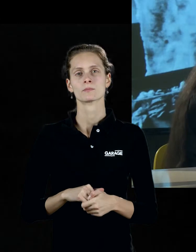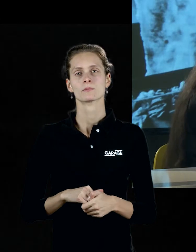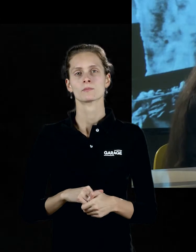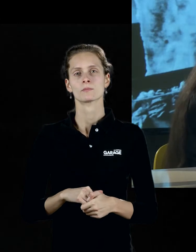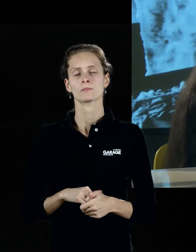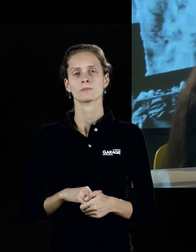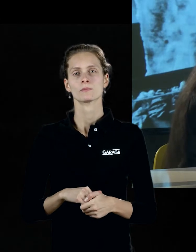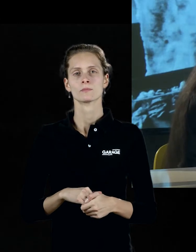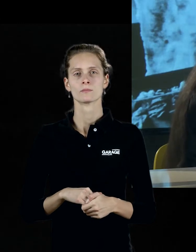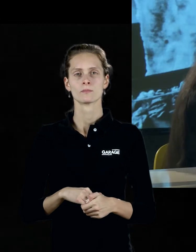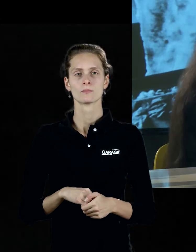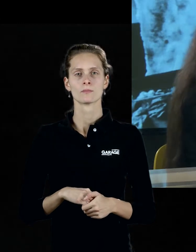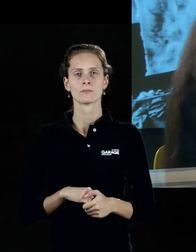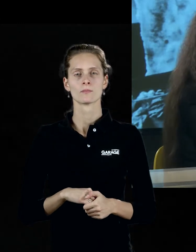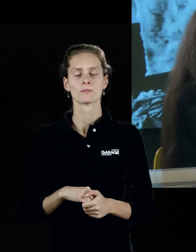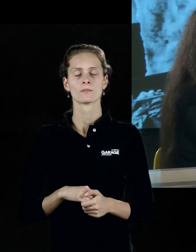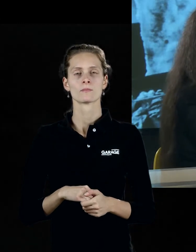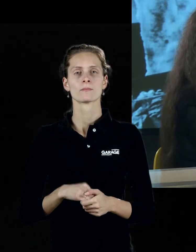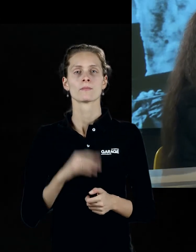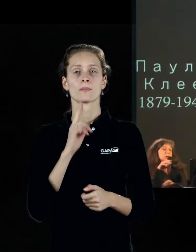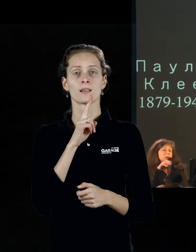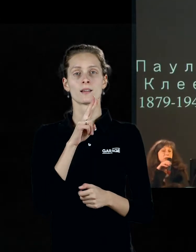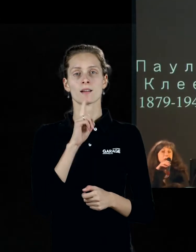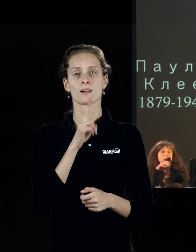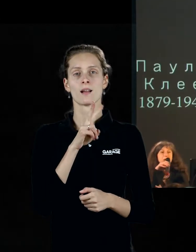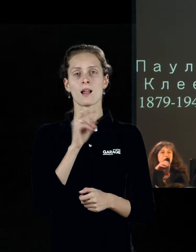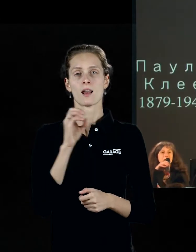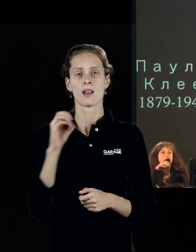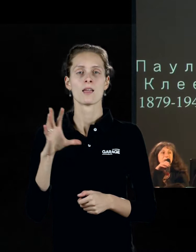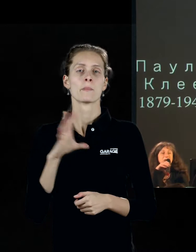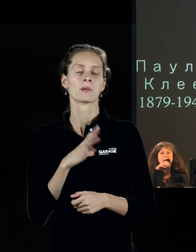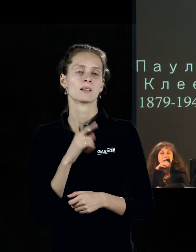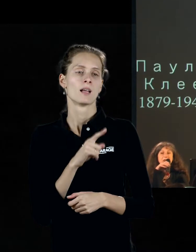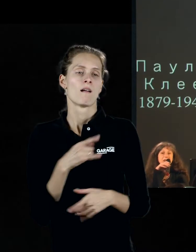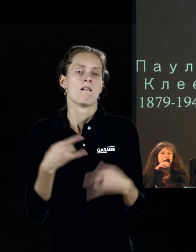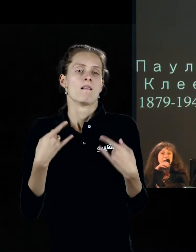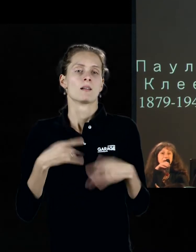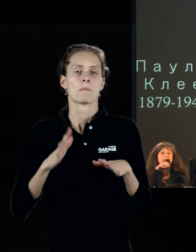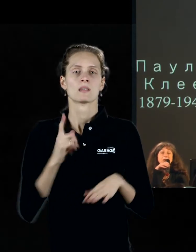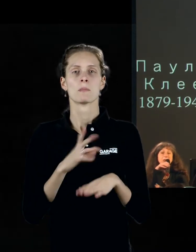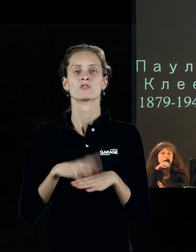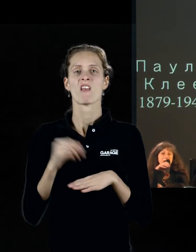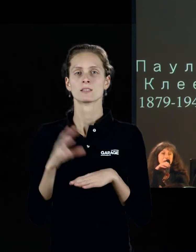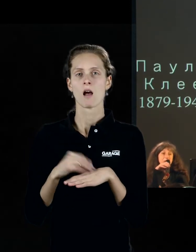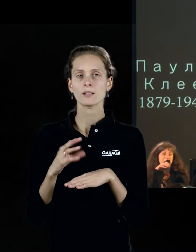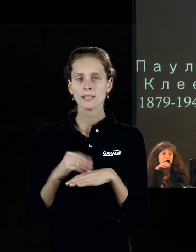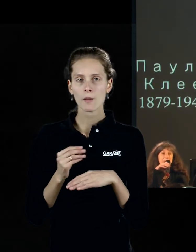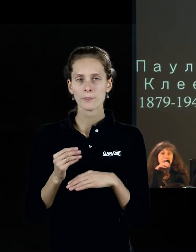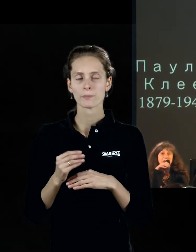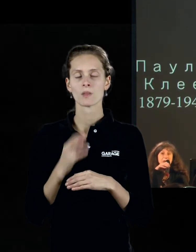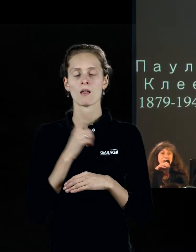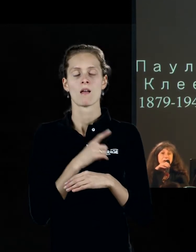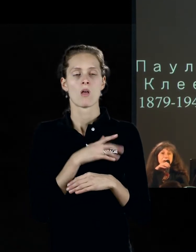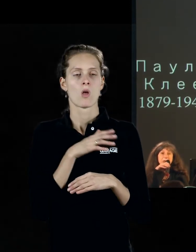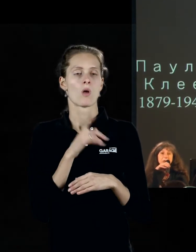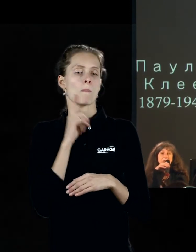возвращаясь к Клею, Клея был, как я уже говорила, родился в Швейцарии и провел